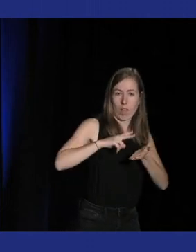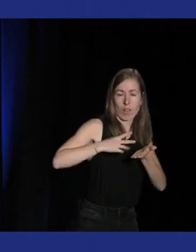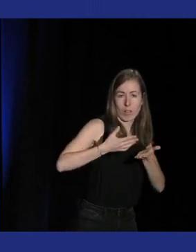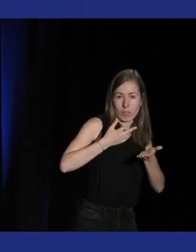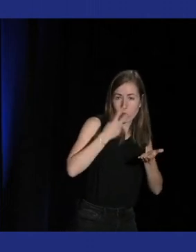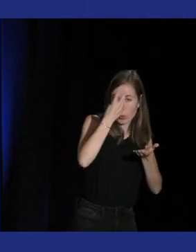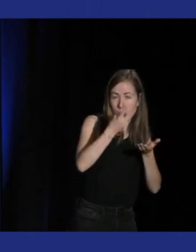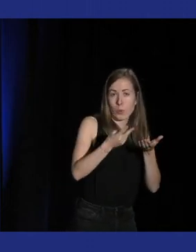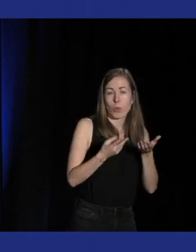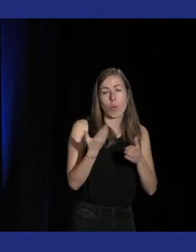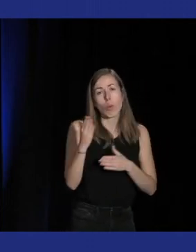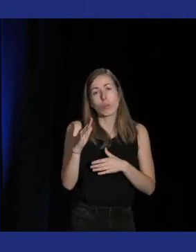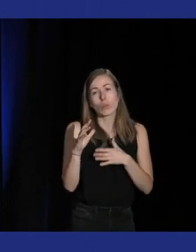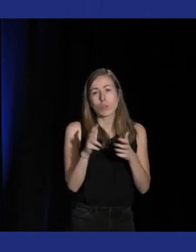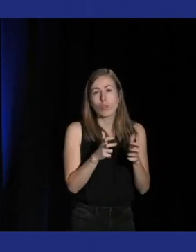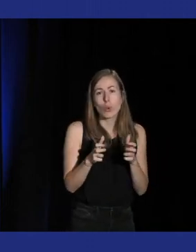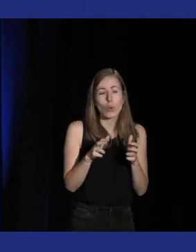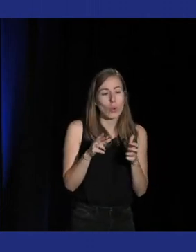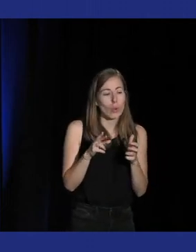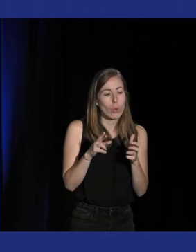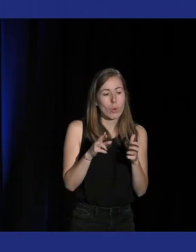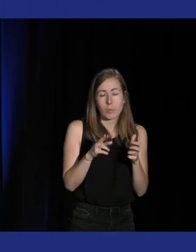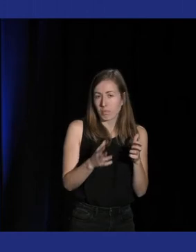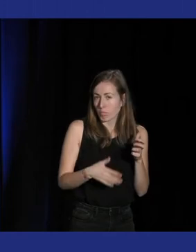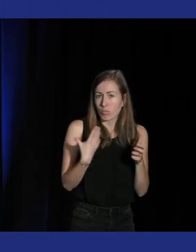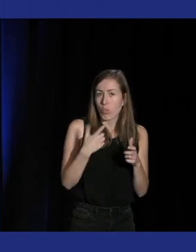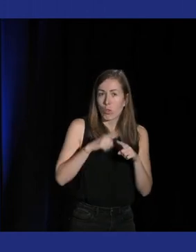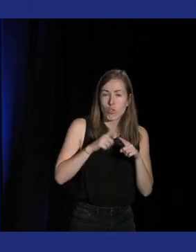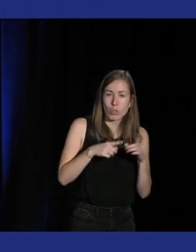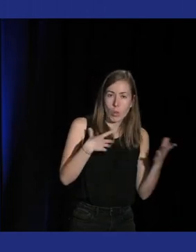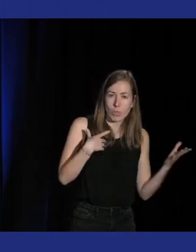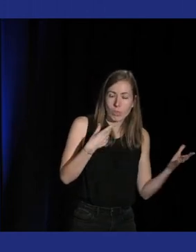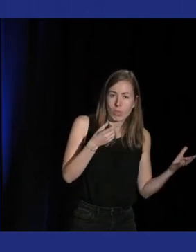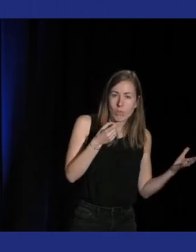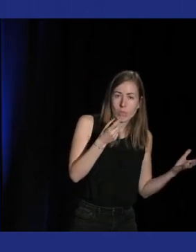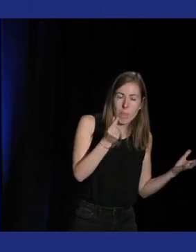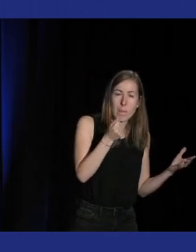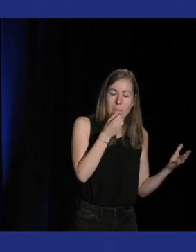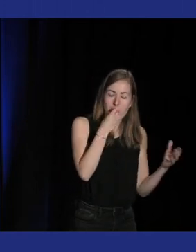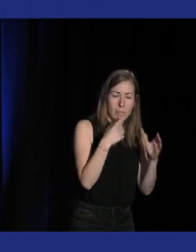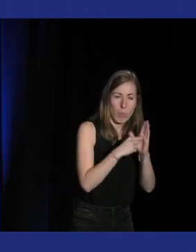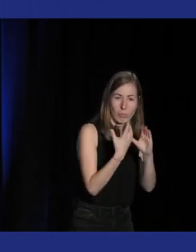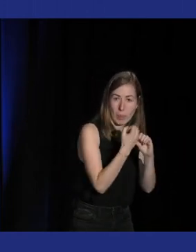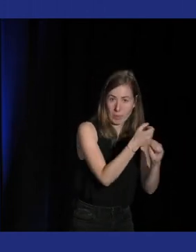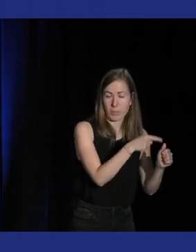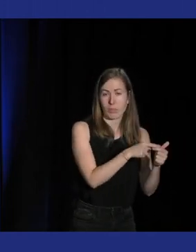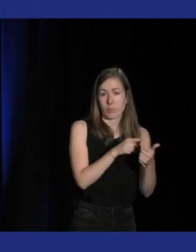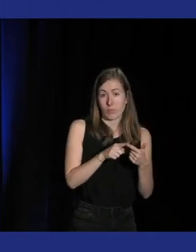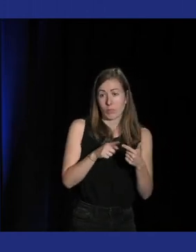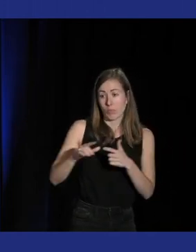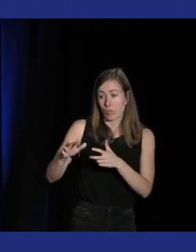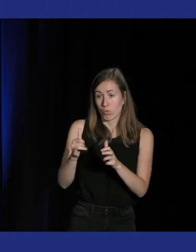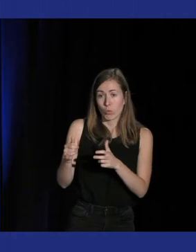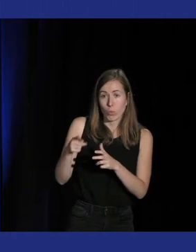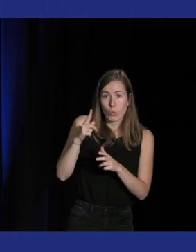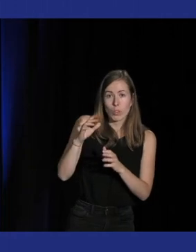avec des jeux comme Osso par exemple à base de il faut jouer vite et jouer bien là où Just Dance s'inscrit peut-être plus aussi dans une démarche de party game